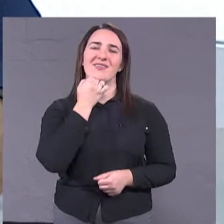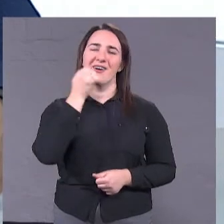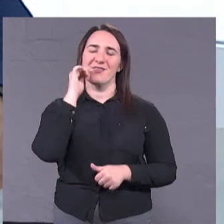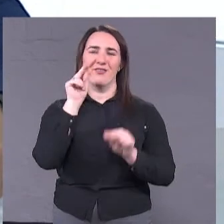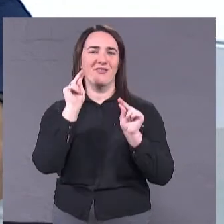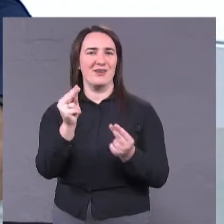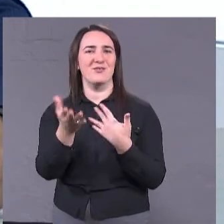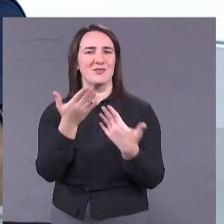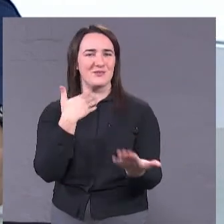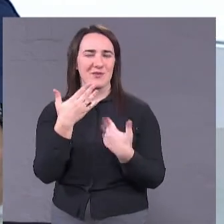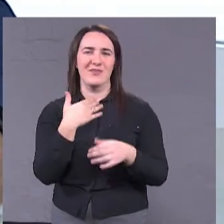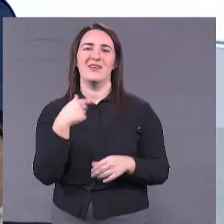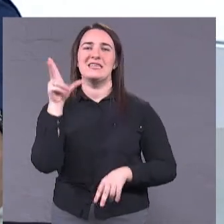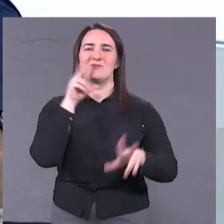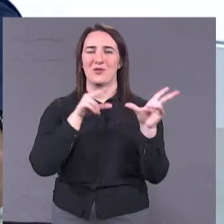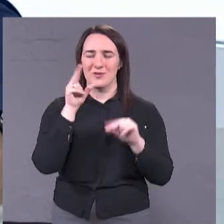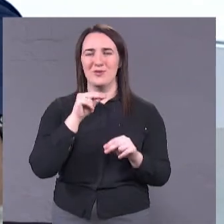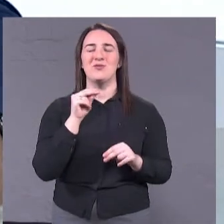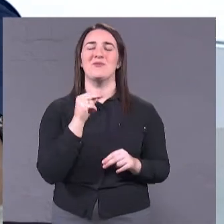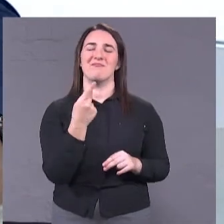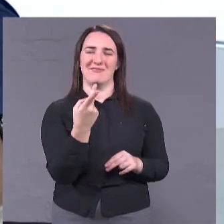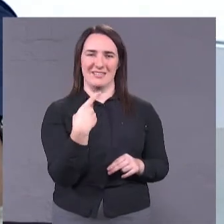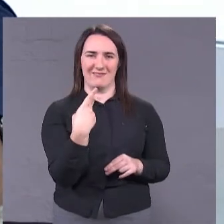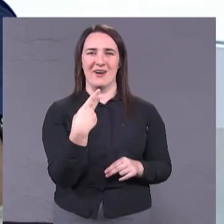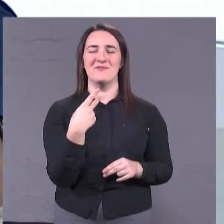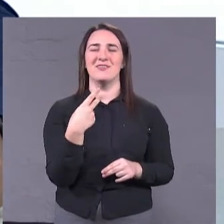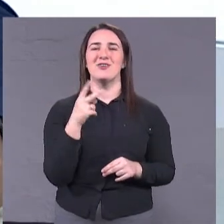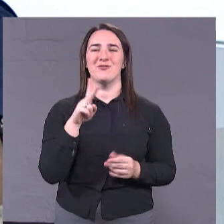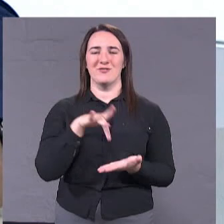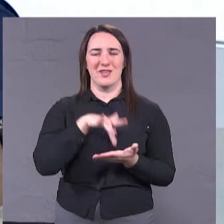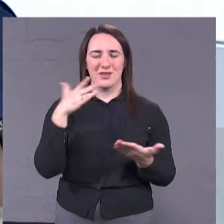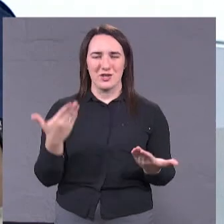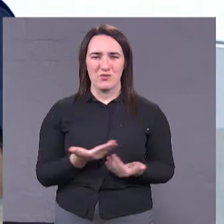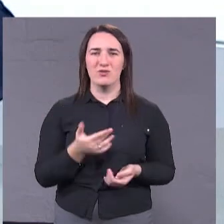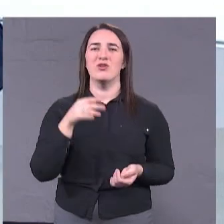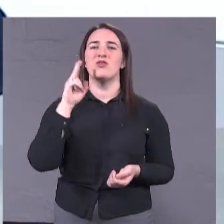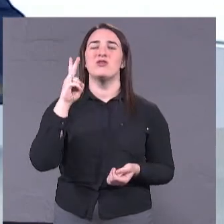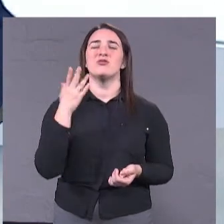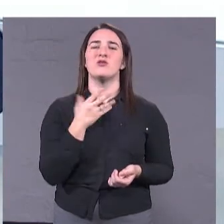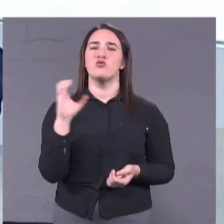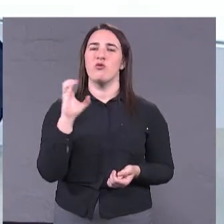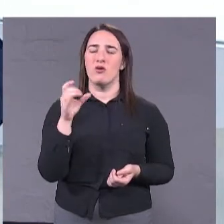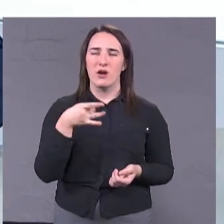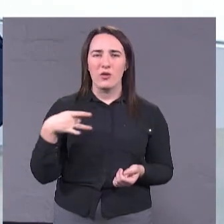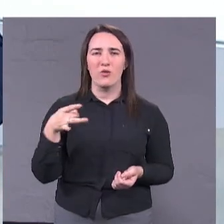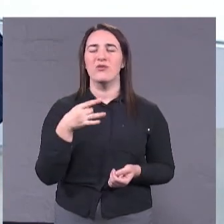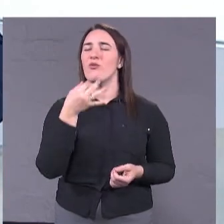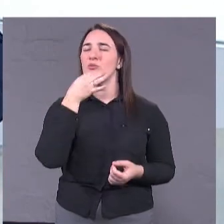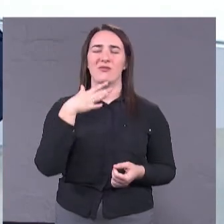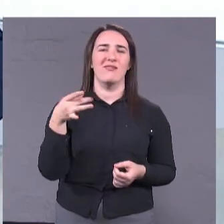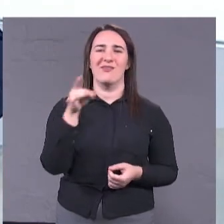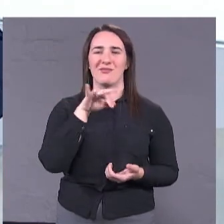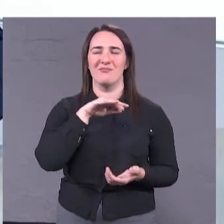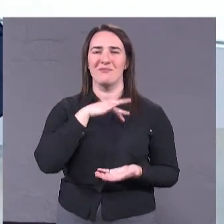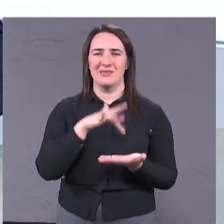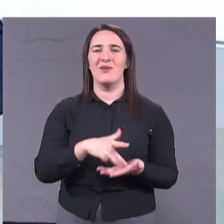і сподіваюся, що все ж таки і ми з вами, які живуть у центрі міста, і люди, які живуть у Савровському районі, у будь-яких районах міста, все ж таки побачать колись